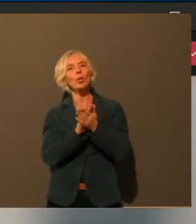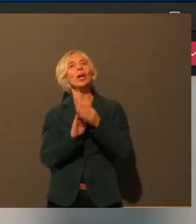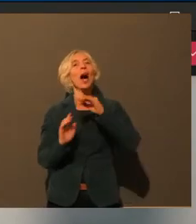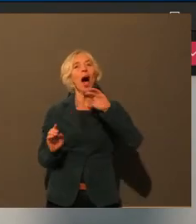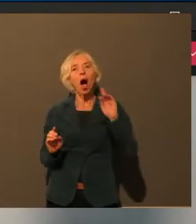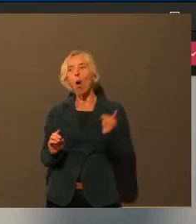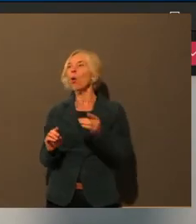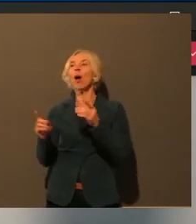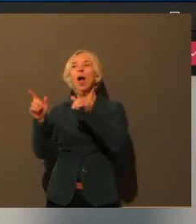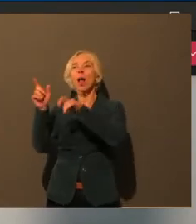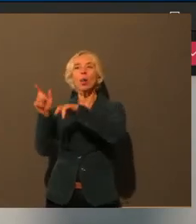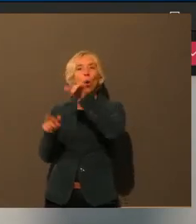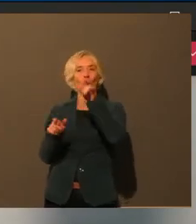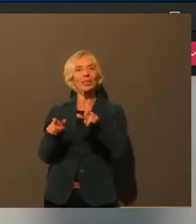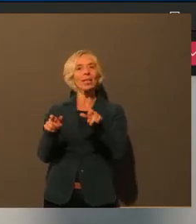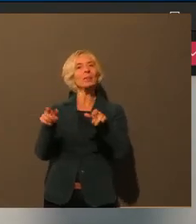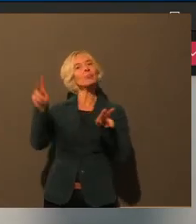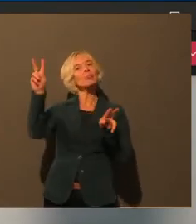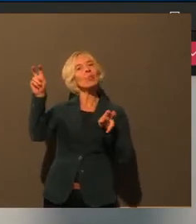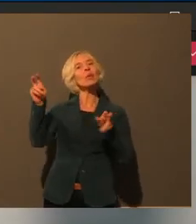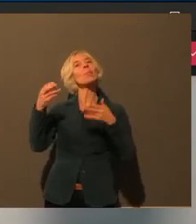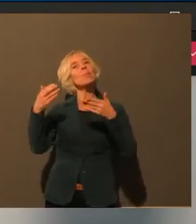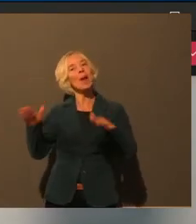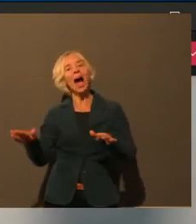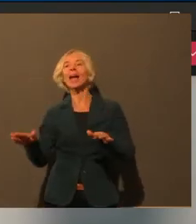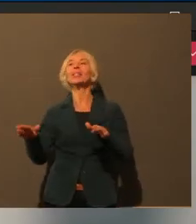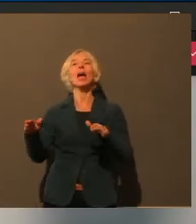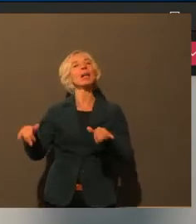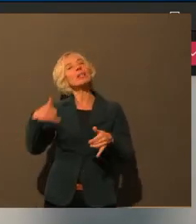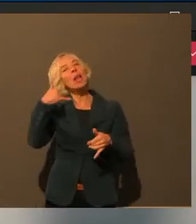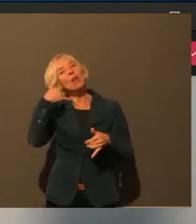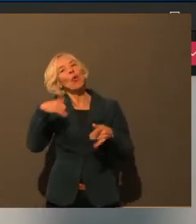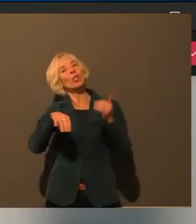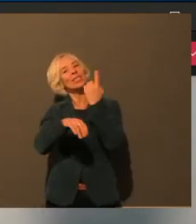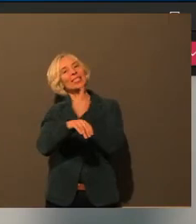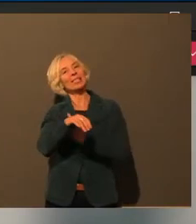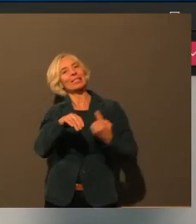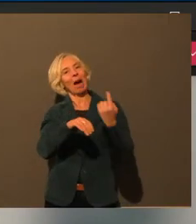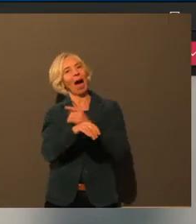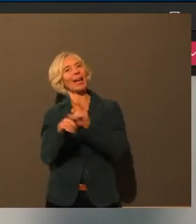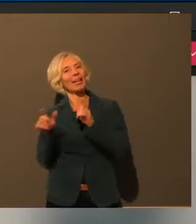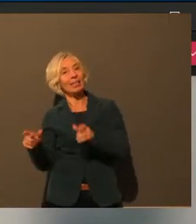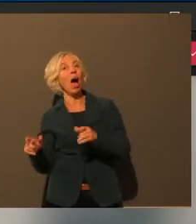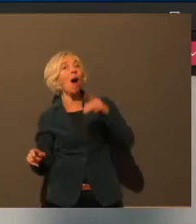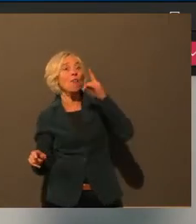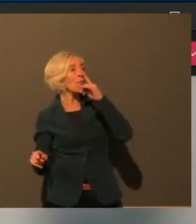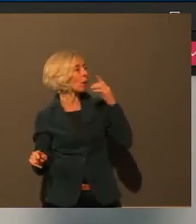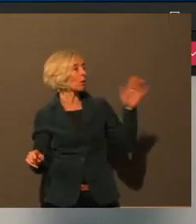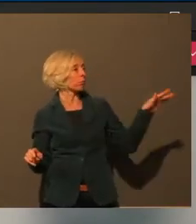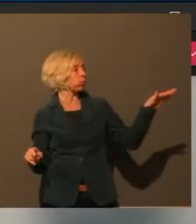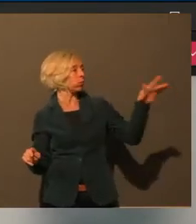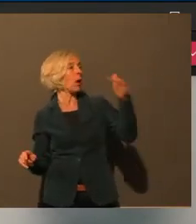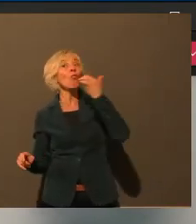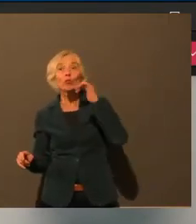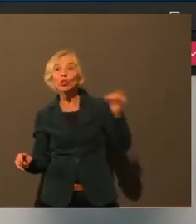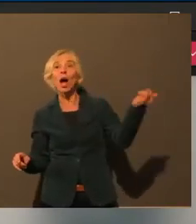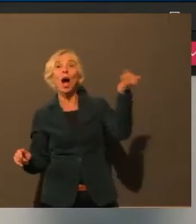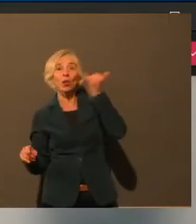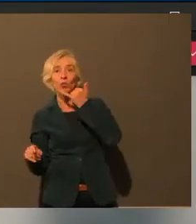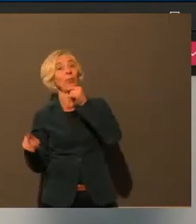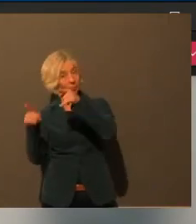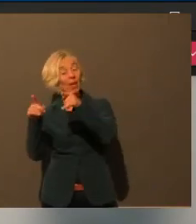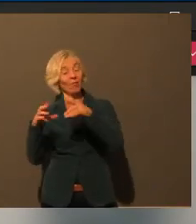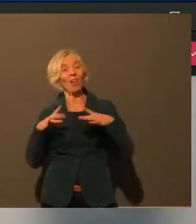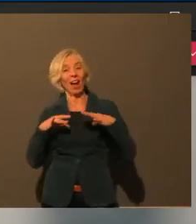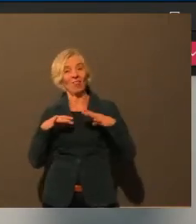Telefonsprech- oder als Telefonansprechpartner zur Verfügung zu stehen, um einfach Menschen auch Abwechslung zu bieten. Und das wird ja auch vom Freiwilligen Zentrum